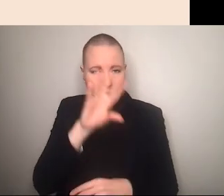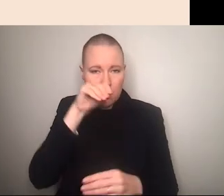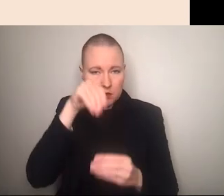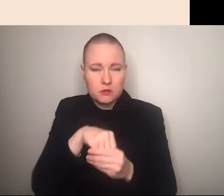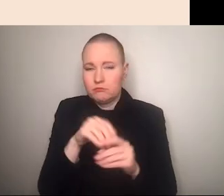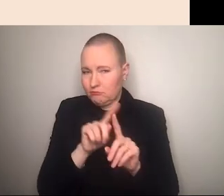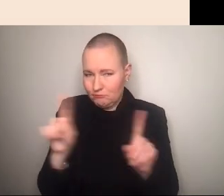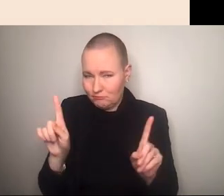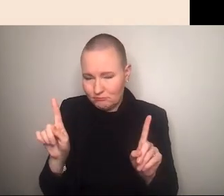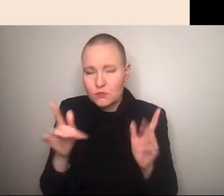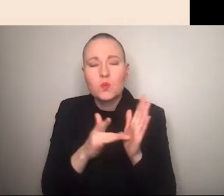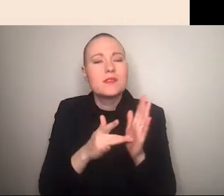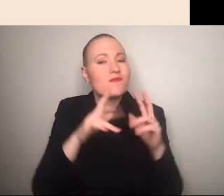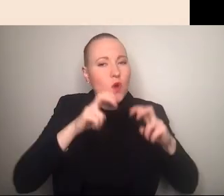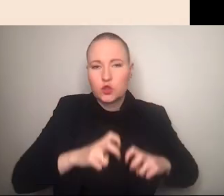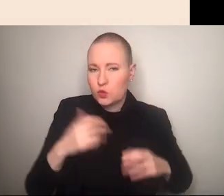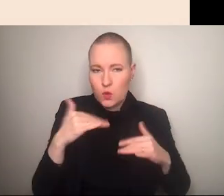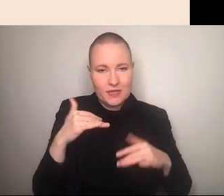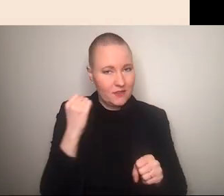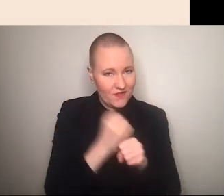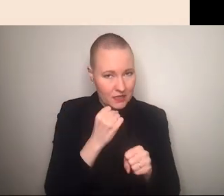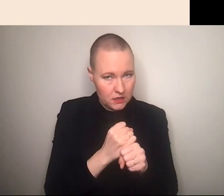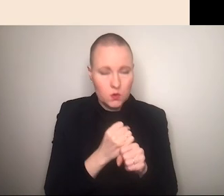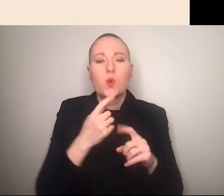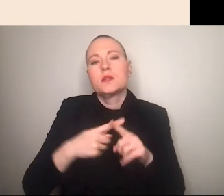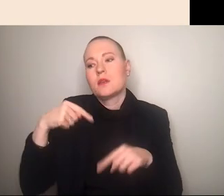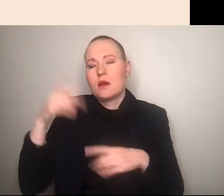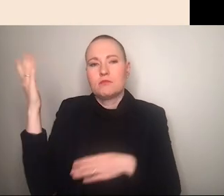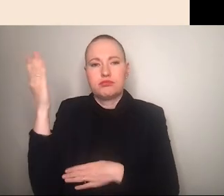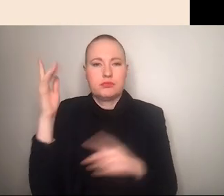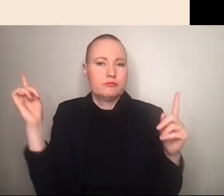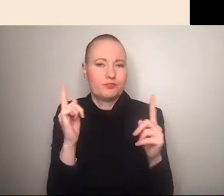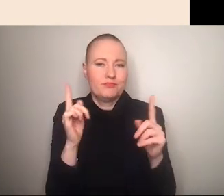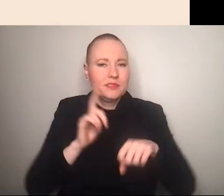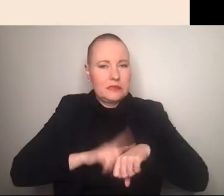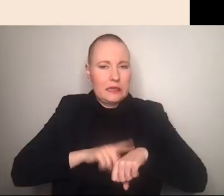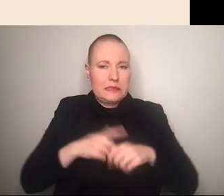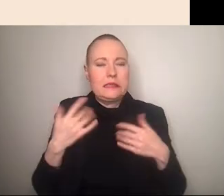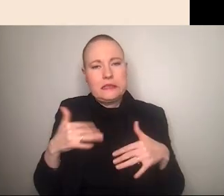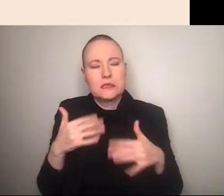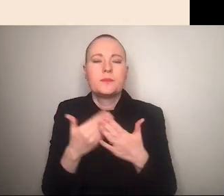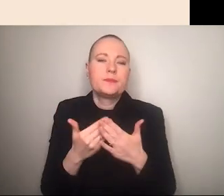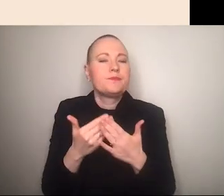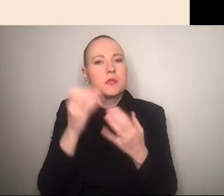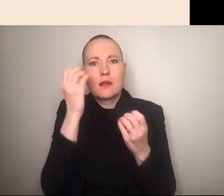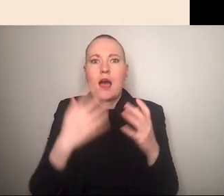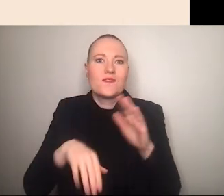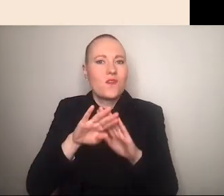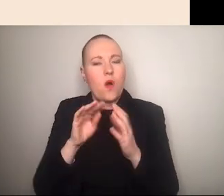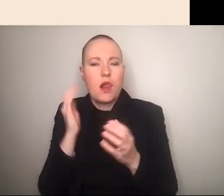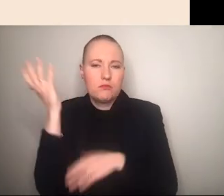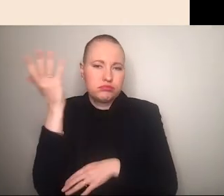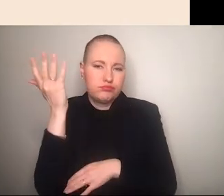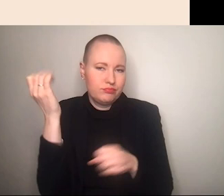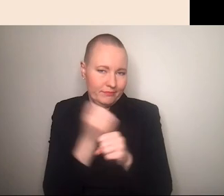abgeschlossen ist und zweitens natürlich auch dieser rahmen des vortrags oder zeitliche rahmen begrenzt ist genau